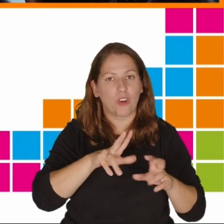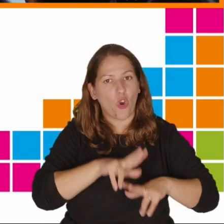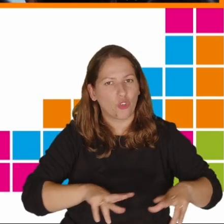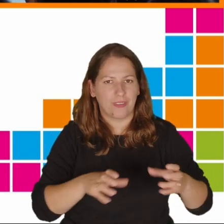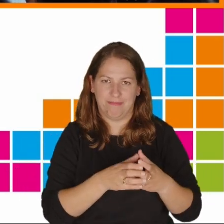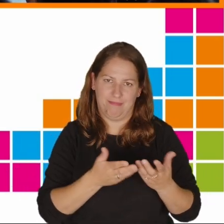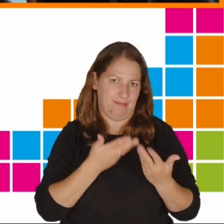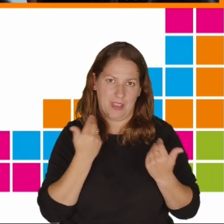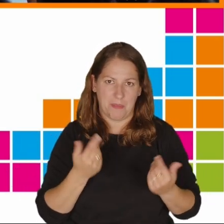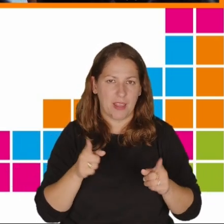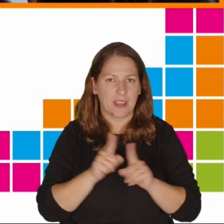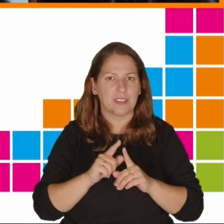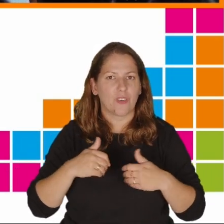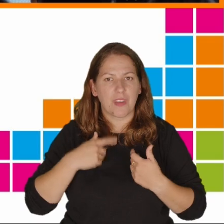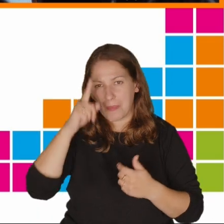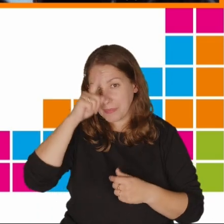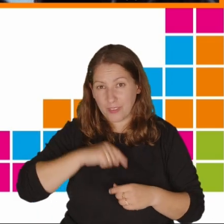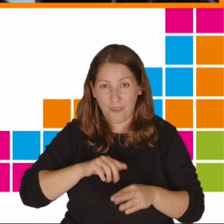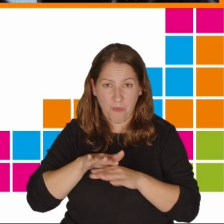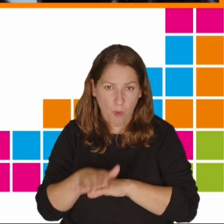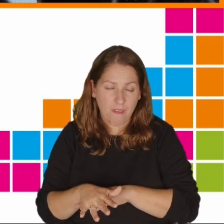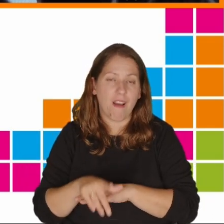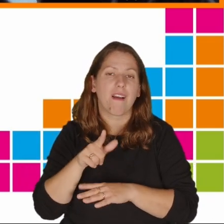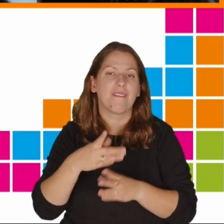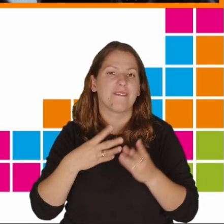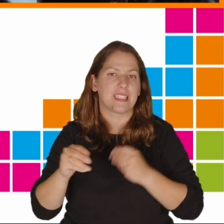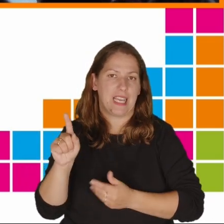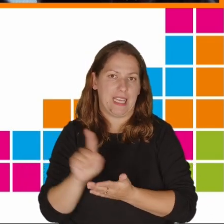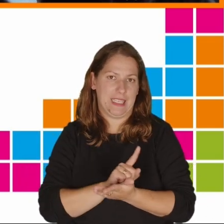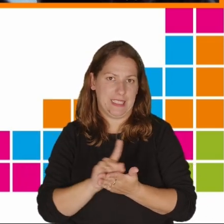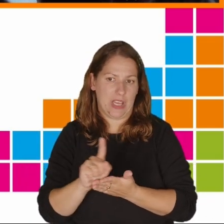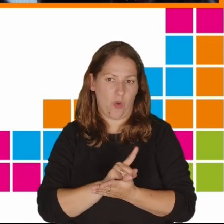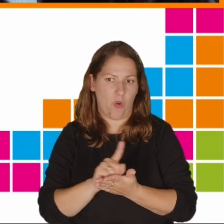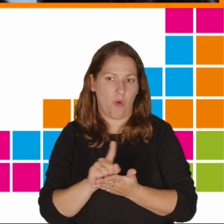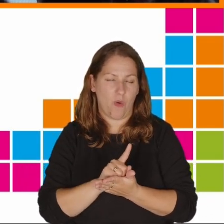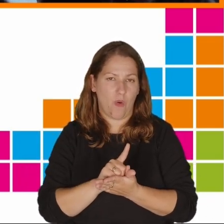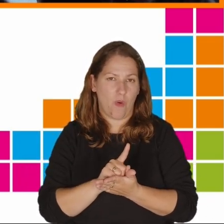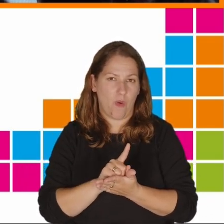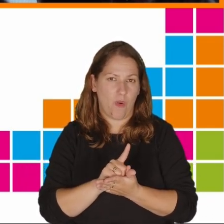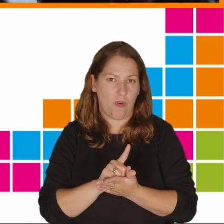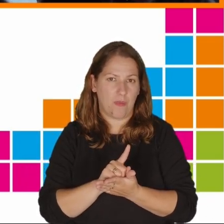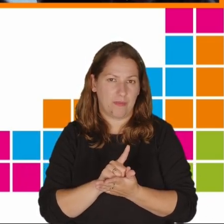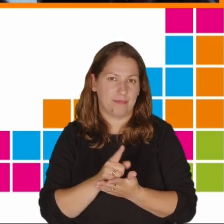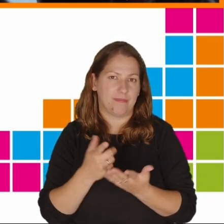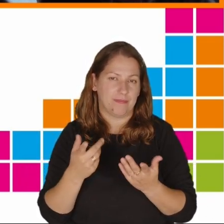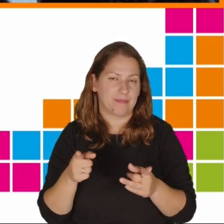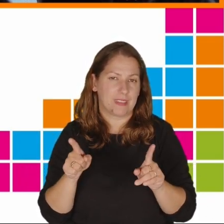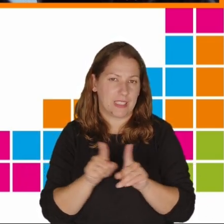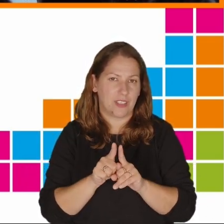Działa na szkodę zdrowia psychicznego, ponieważ zwiększa ryzyko, co też jest